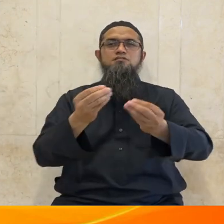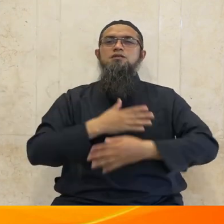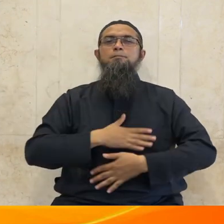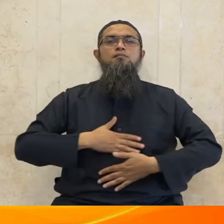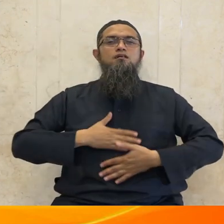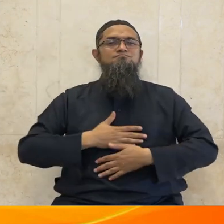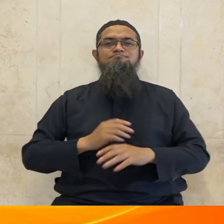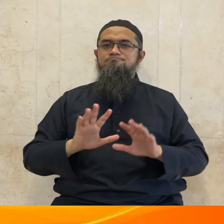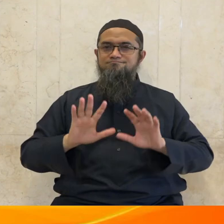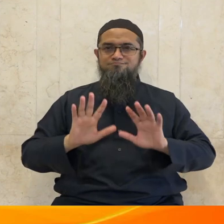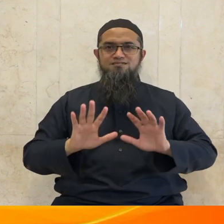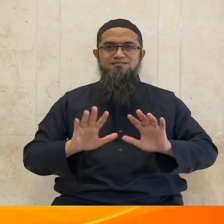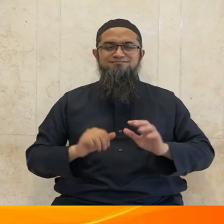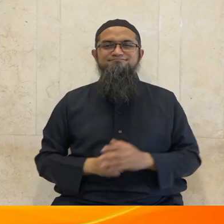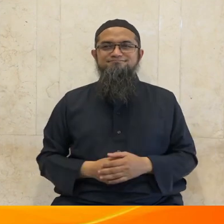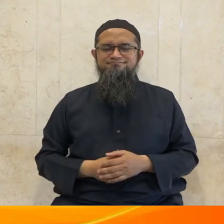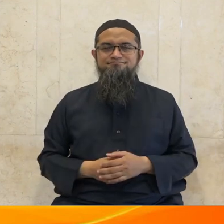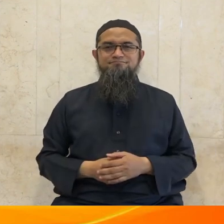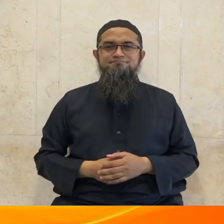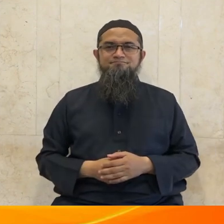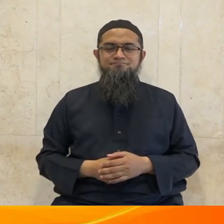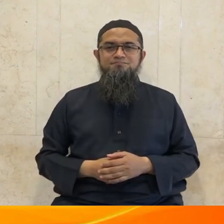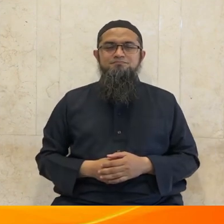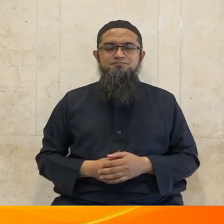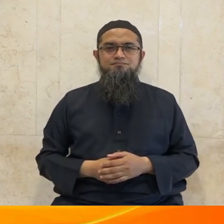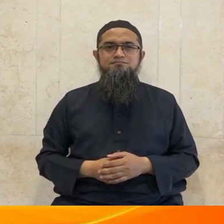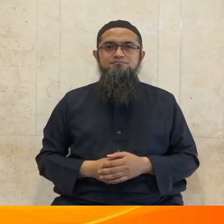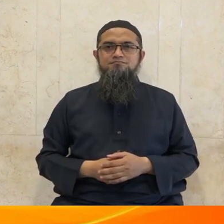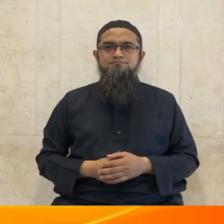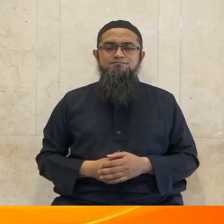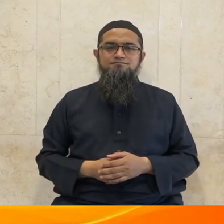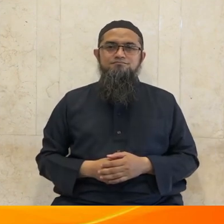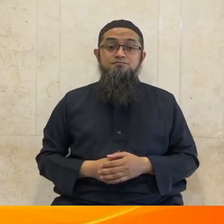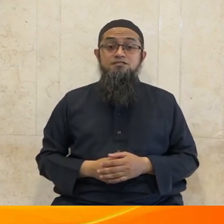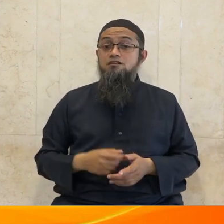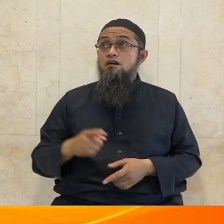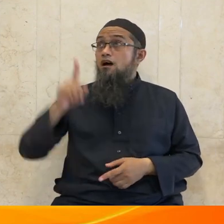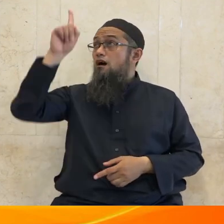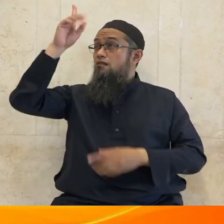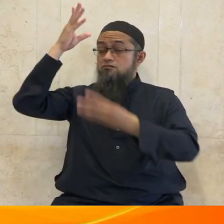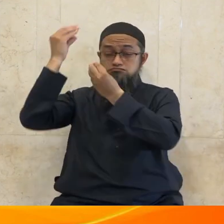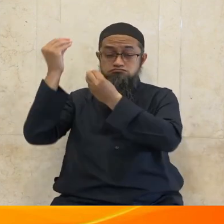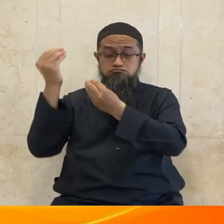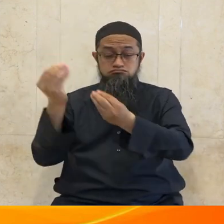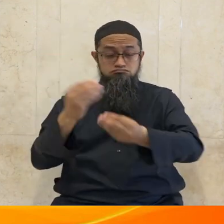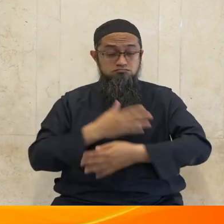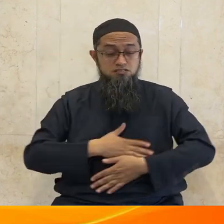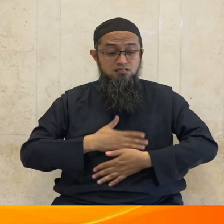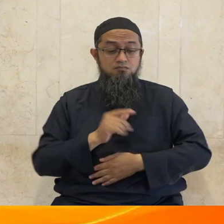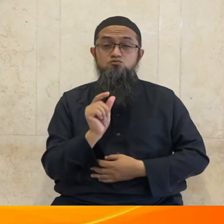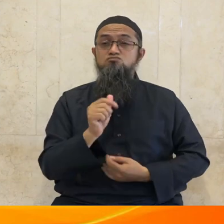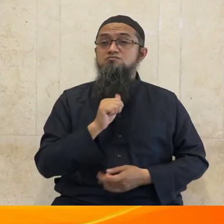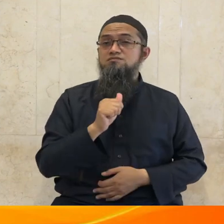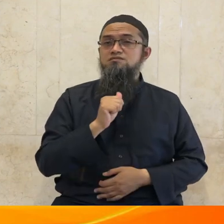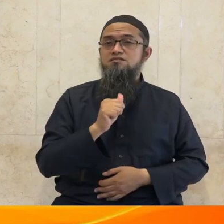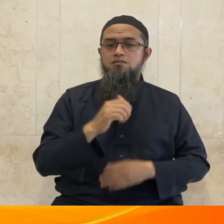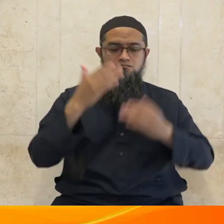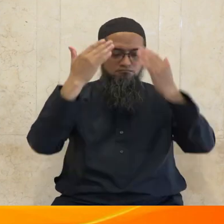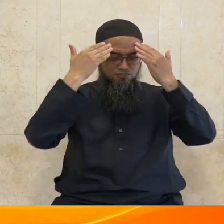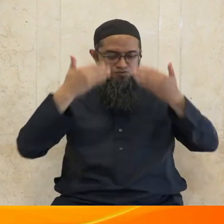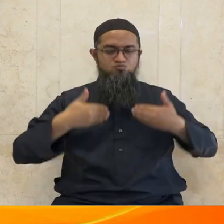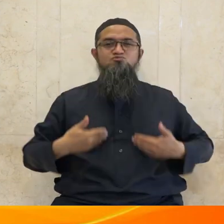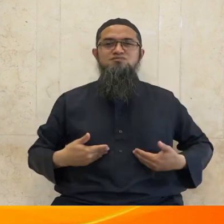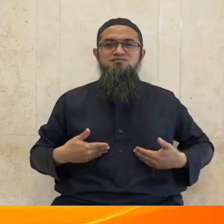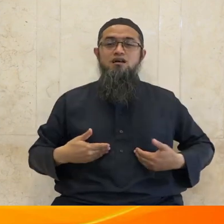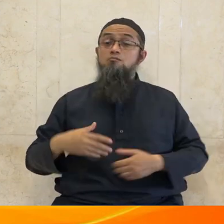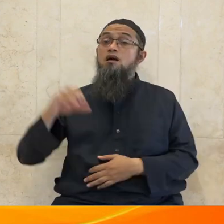bahkan hampir-hampir yang diciptakannya adalah untuk kehidupan manusia yang diamanati menciptakan rahmat talil